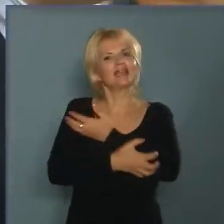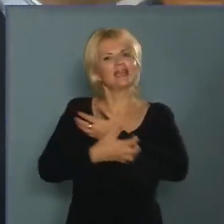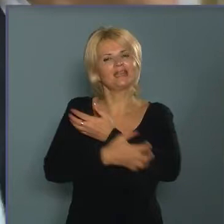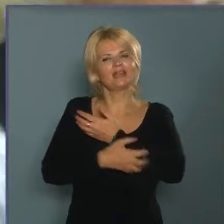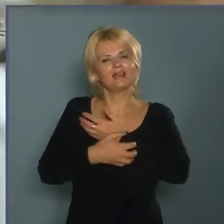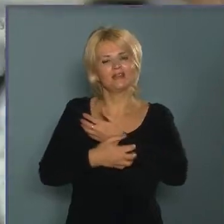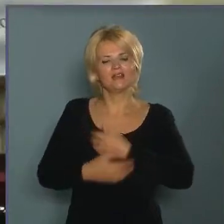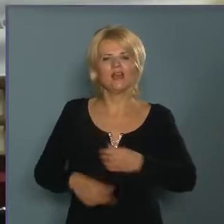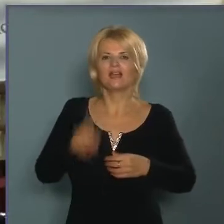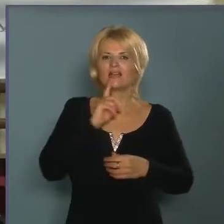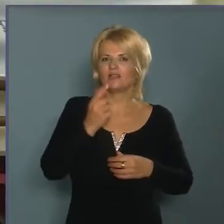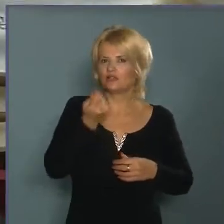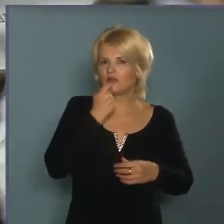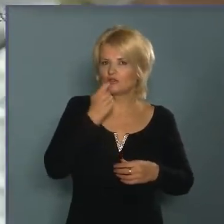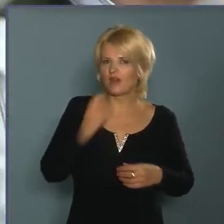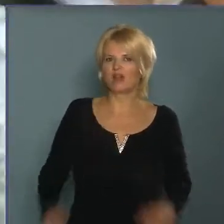szerintem.